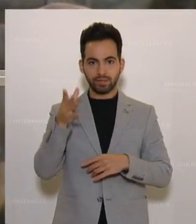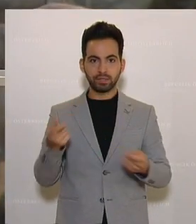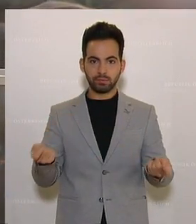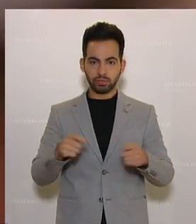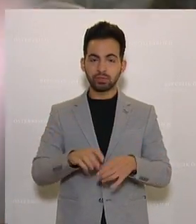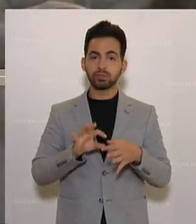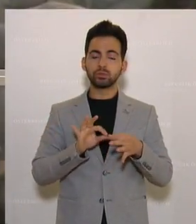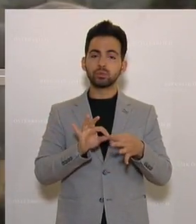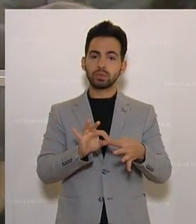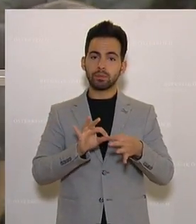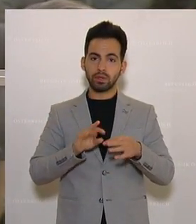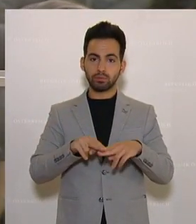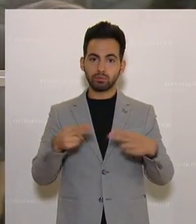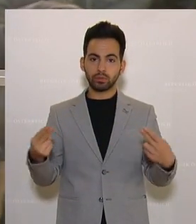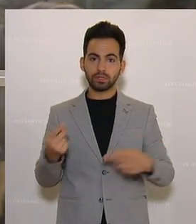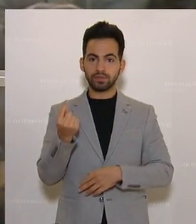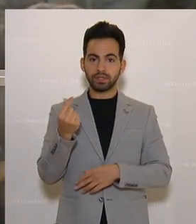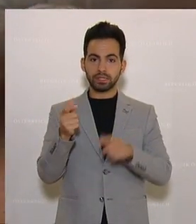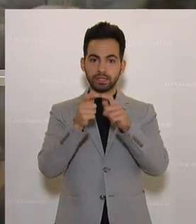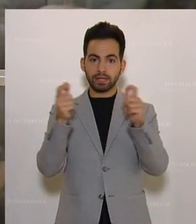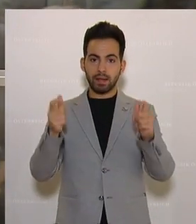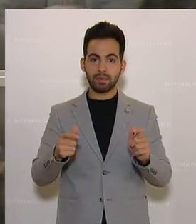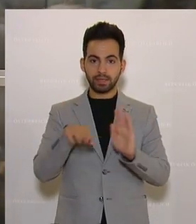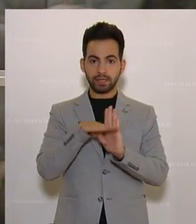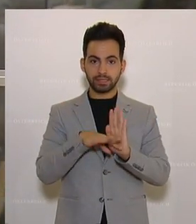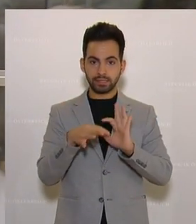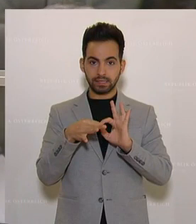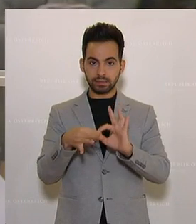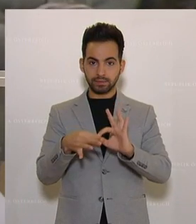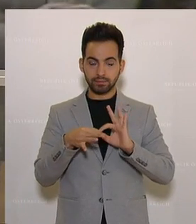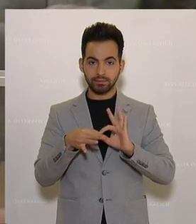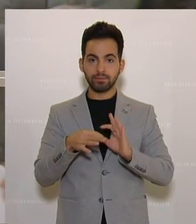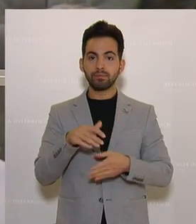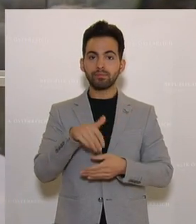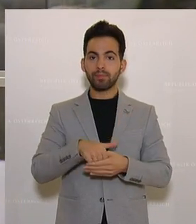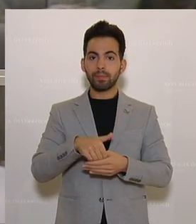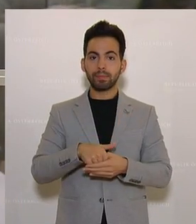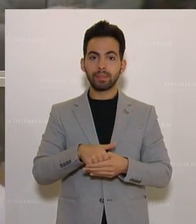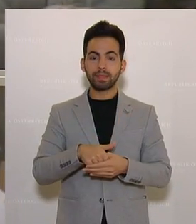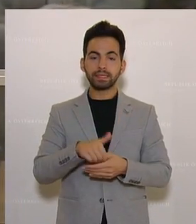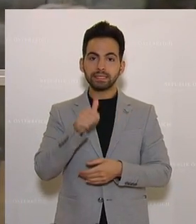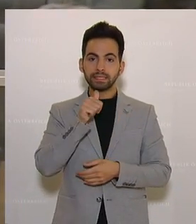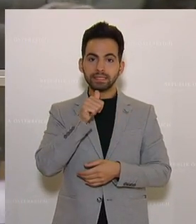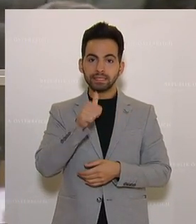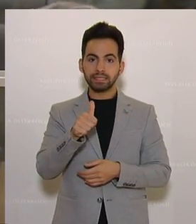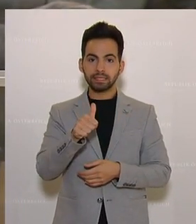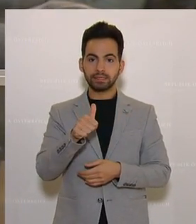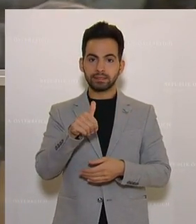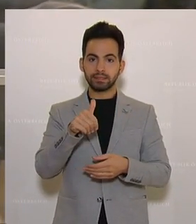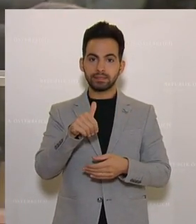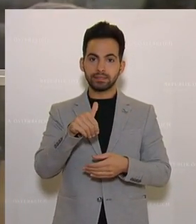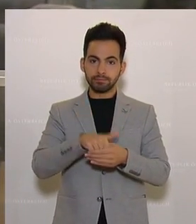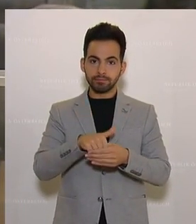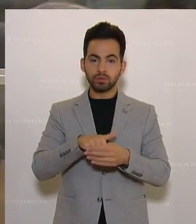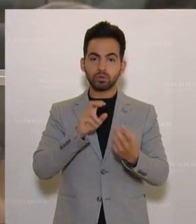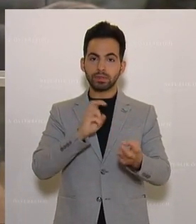Zusammenhang mit einem Bundesfinanzrahmengesetz steht, das nicht zur Geltung gekommen ist und